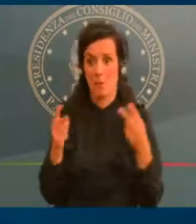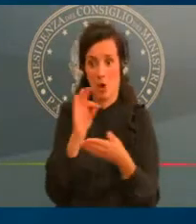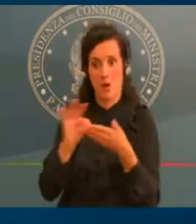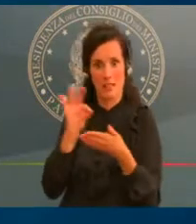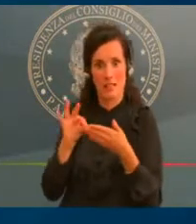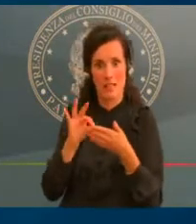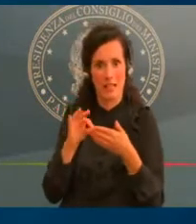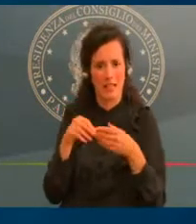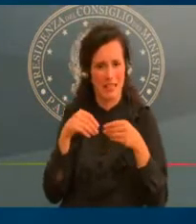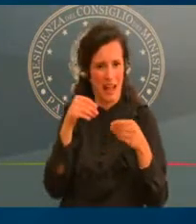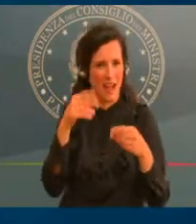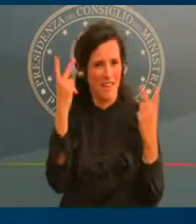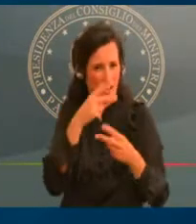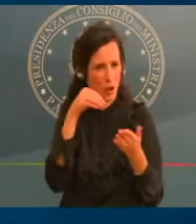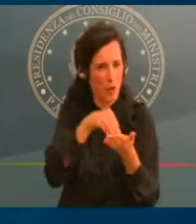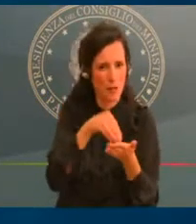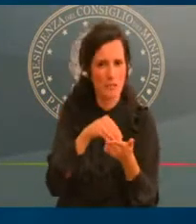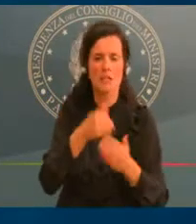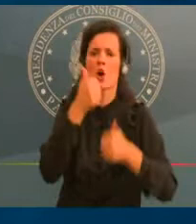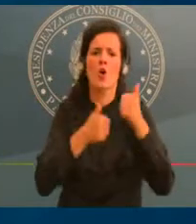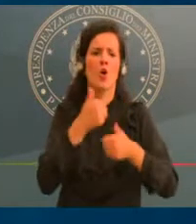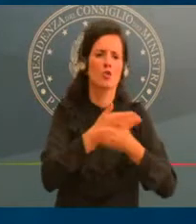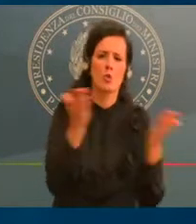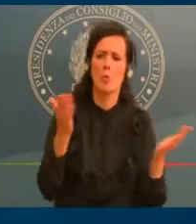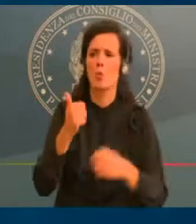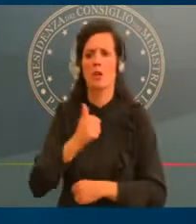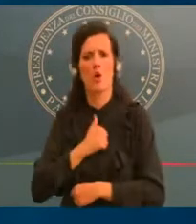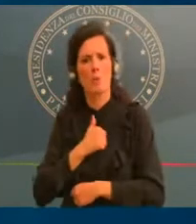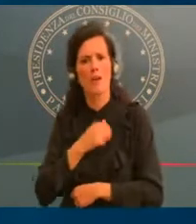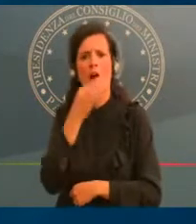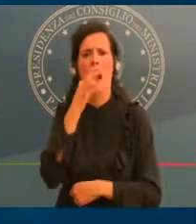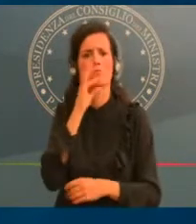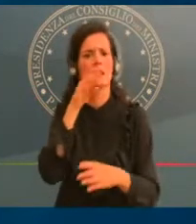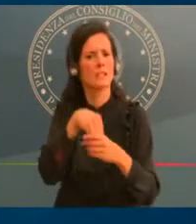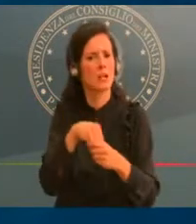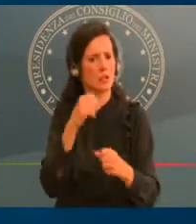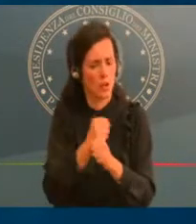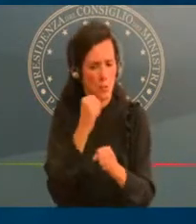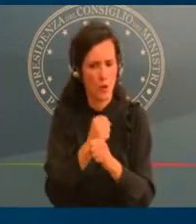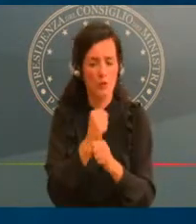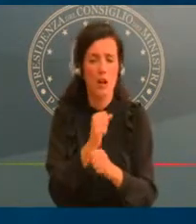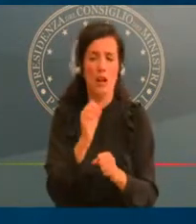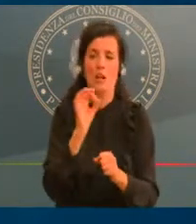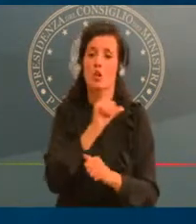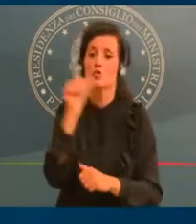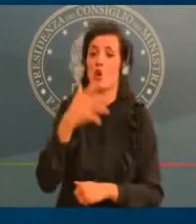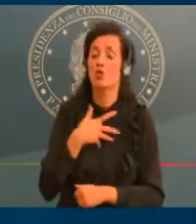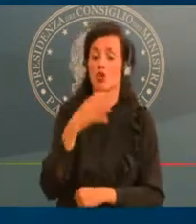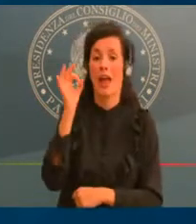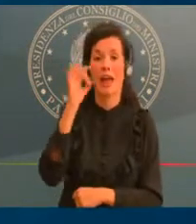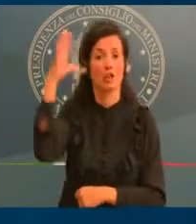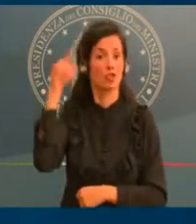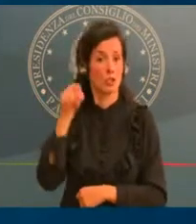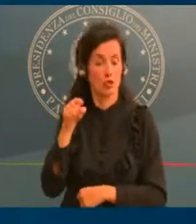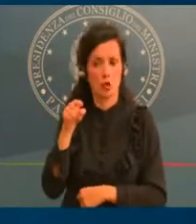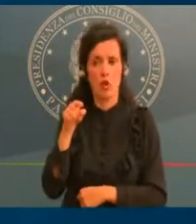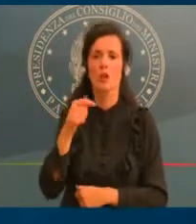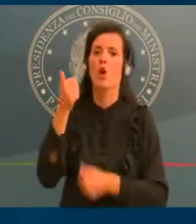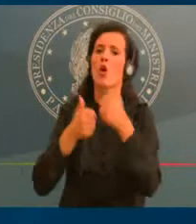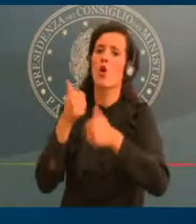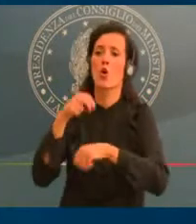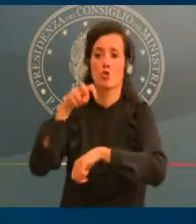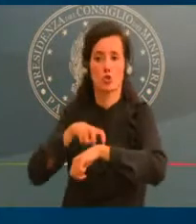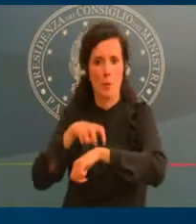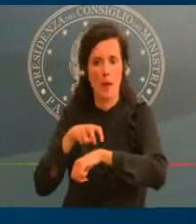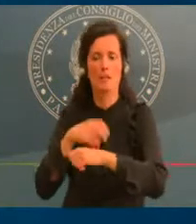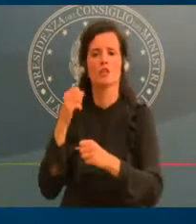eccezioni, come i concorsi di abitazioni di medici, operatori sanitari e anche qui protezione civile. Sono sospese tutte